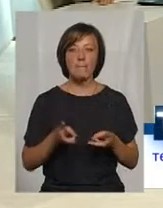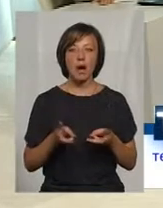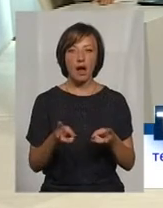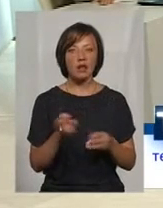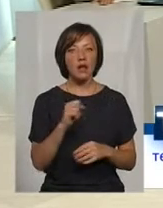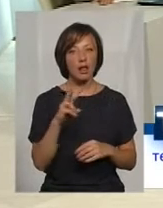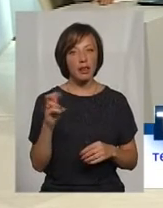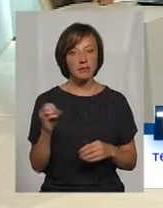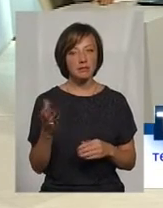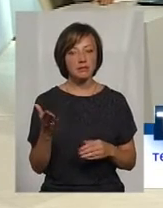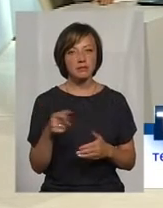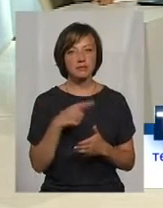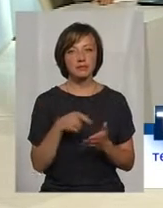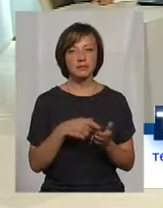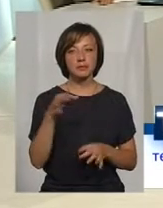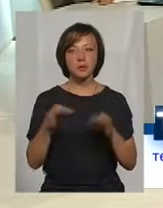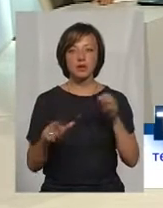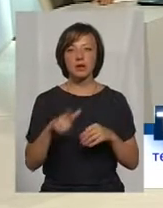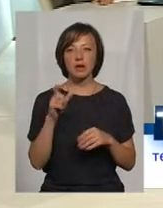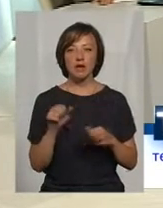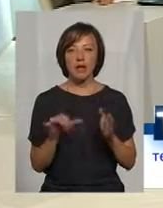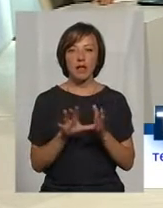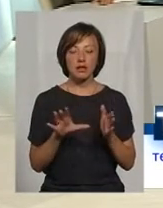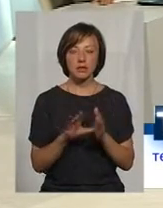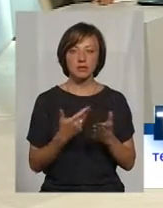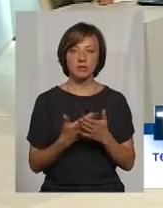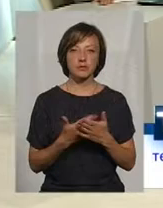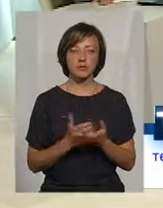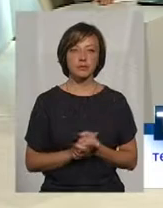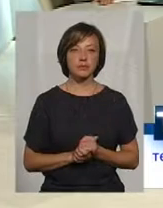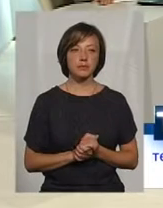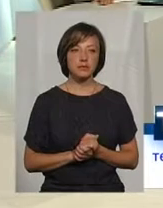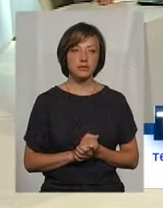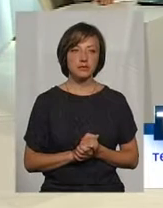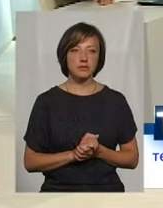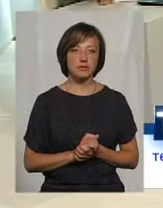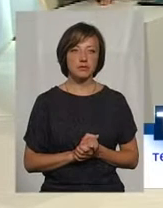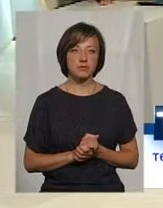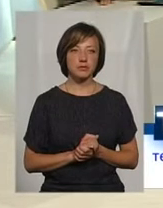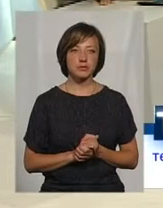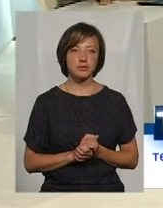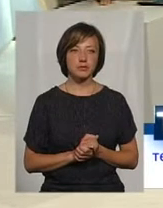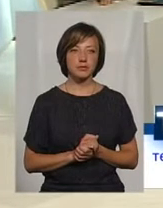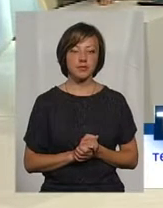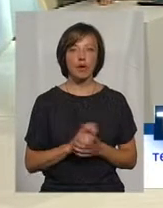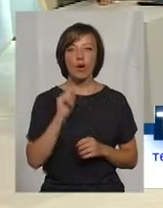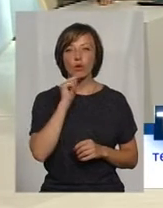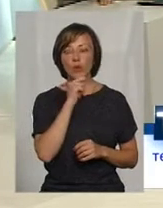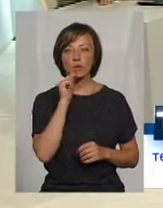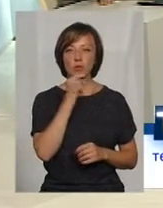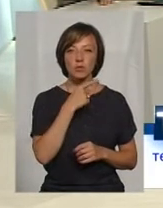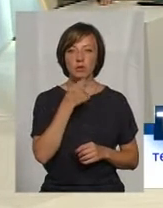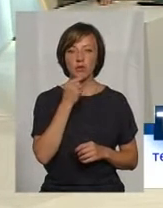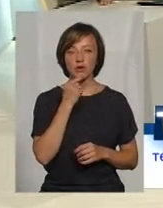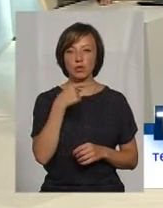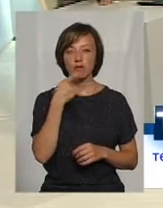природним газом, електроенергію. Якщо теплова енергія, відповідно, тут ми не можемо говорити про те, що людина зекономила чи не зекономила, оскільки